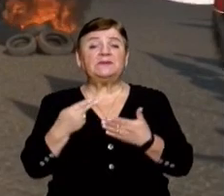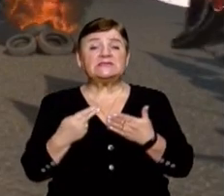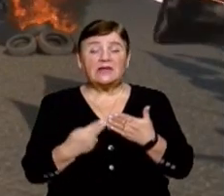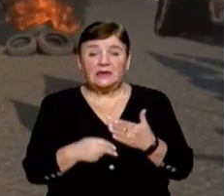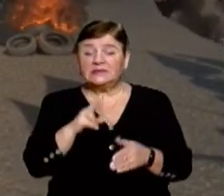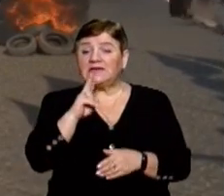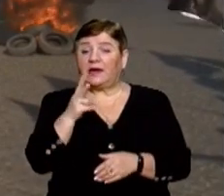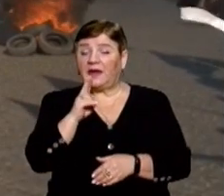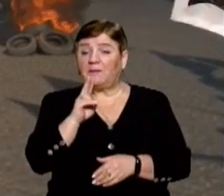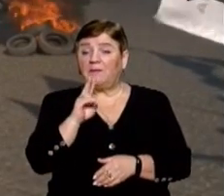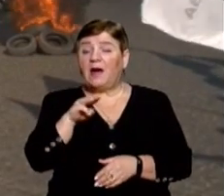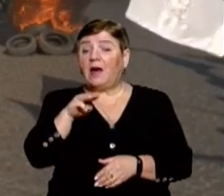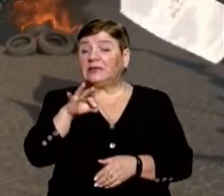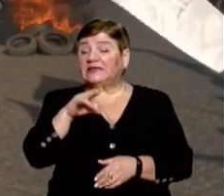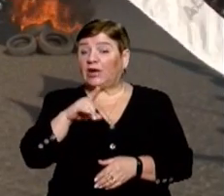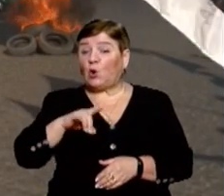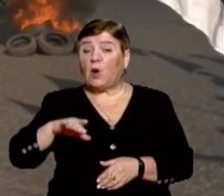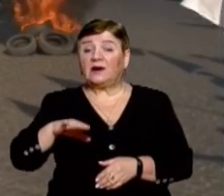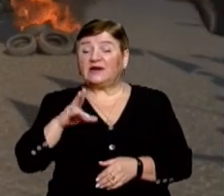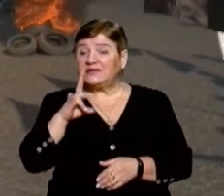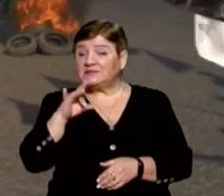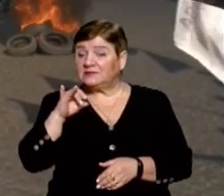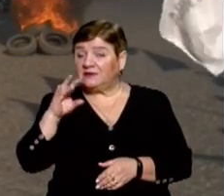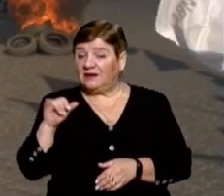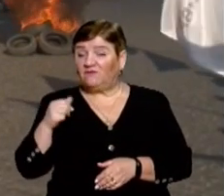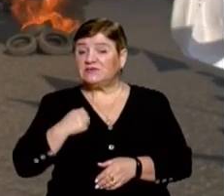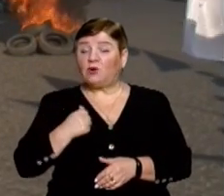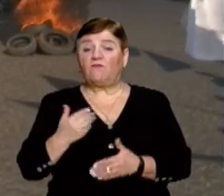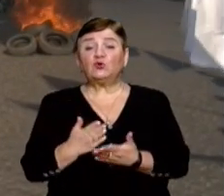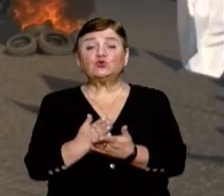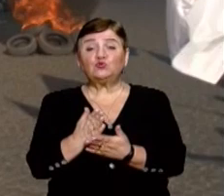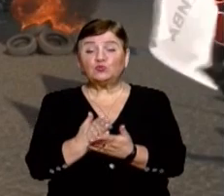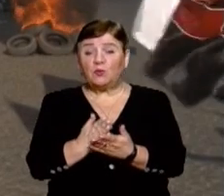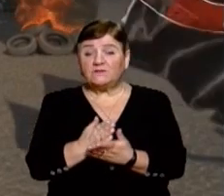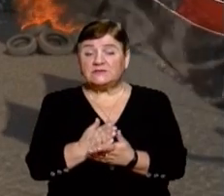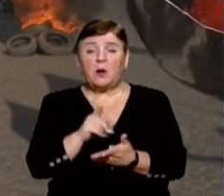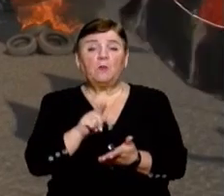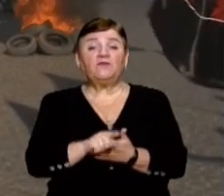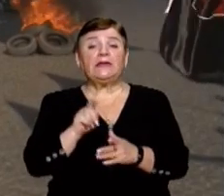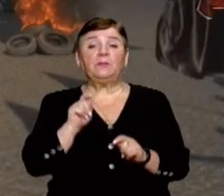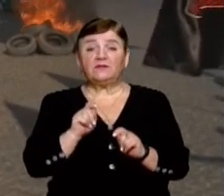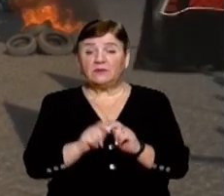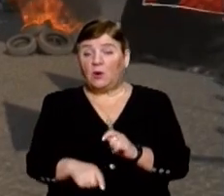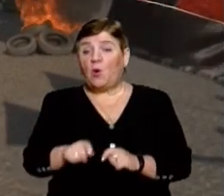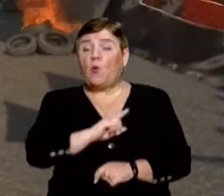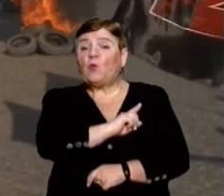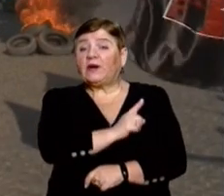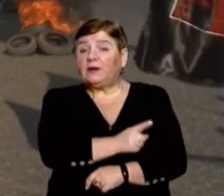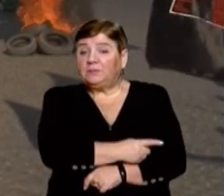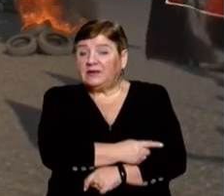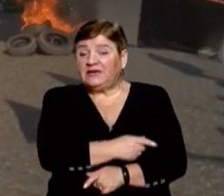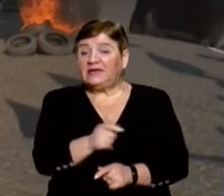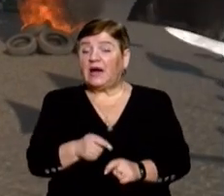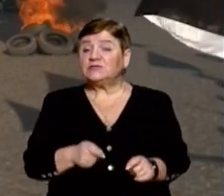яким терористи, військовослужбовці Російської Федерації мають перевірити саме укріплення Збройних сил